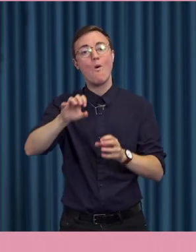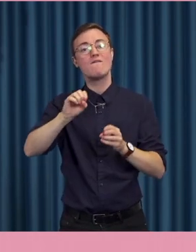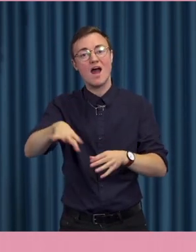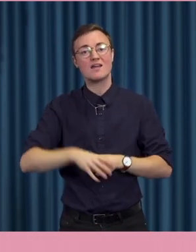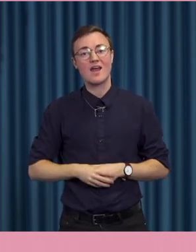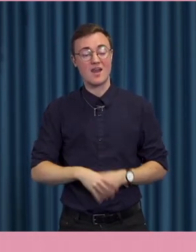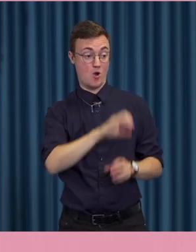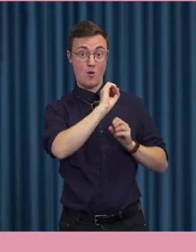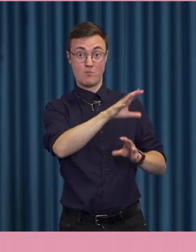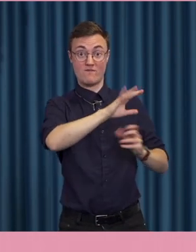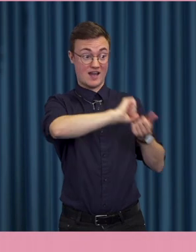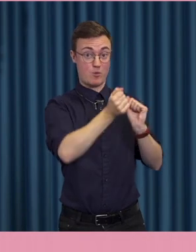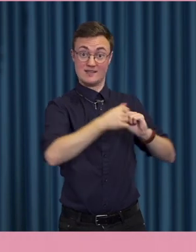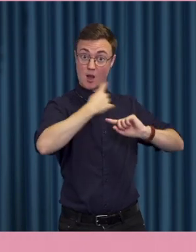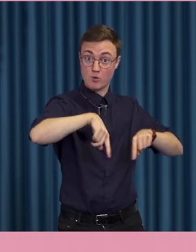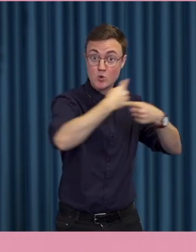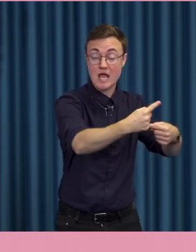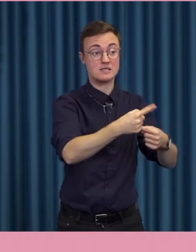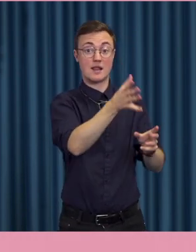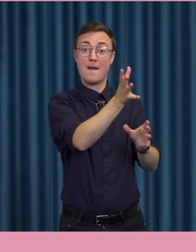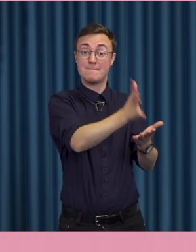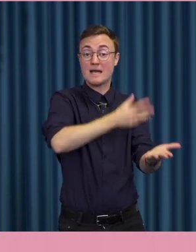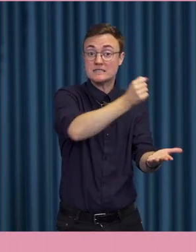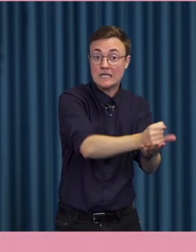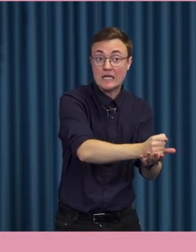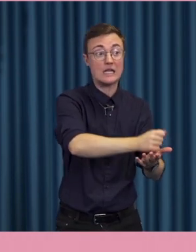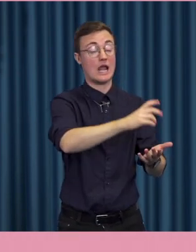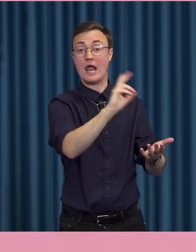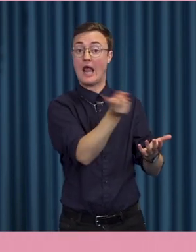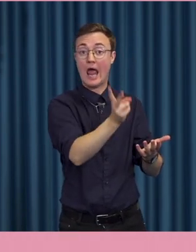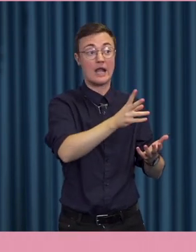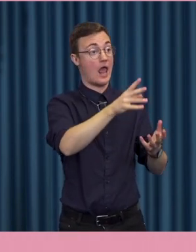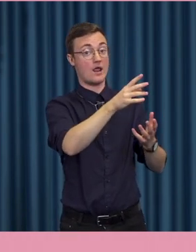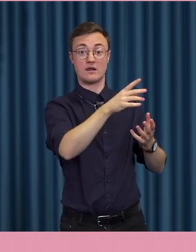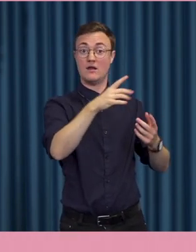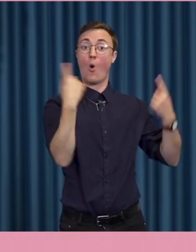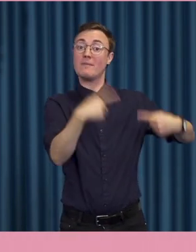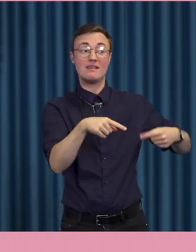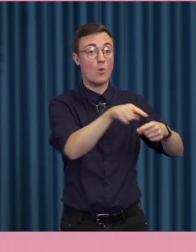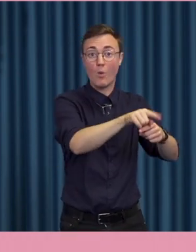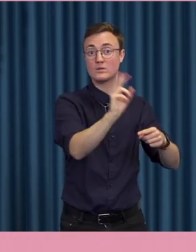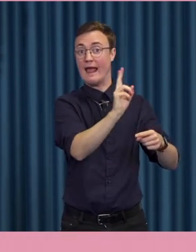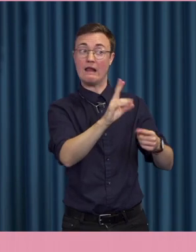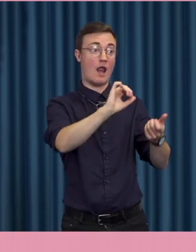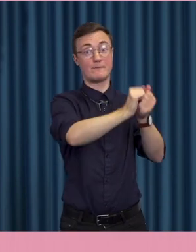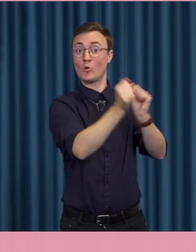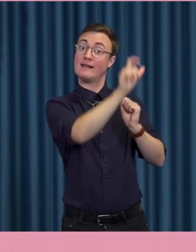politiska processen. Partier eller enskilda politiker. Eller opinionen som helhet. Försök i alla fall.